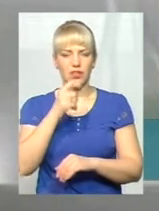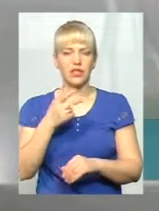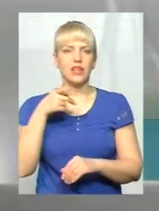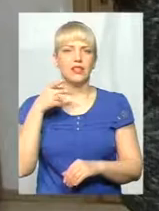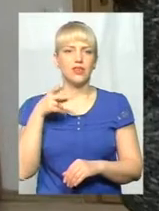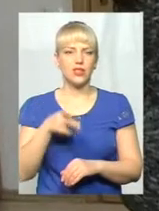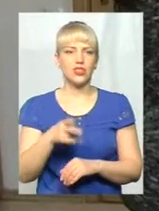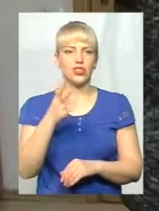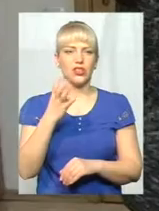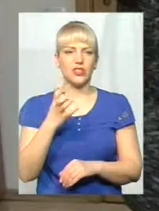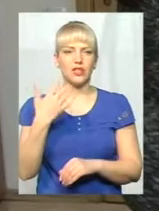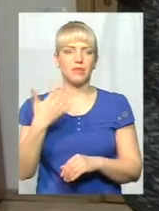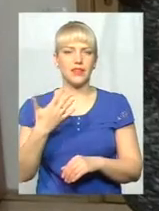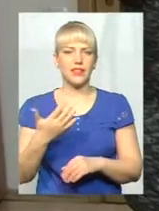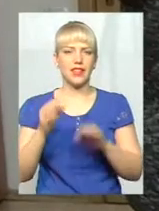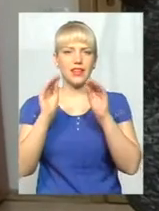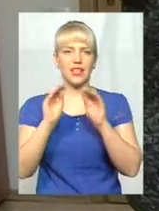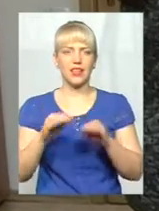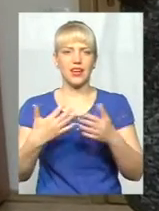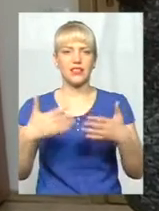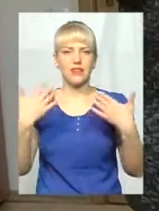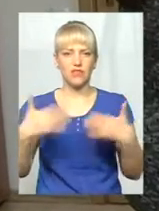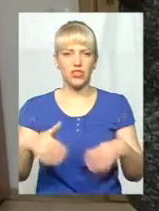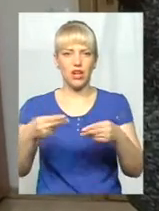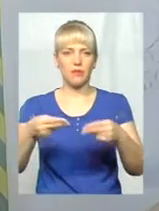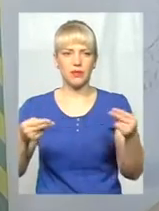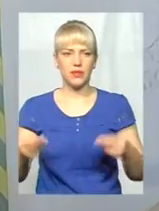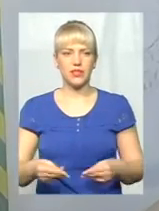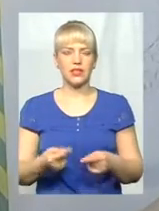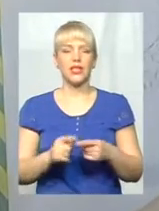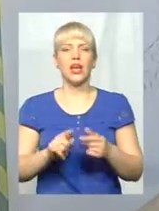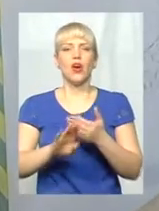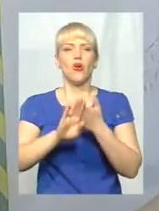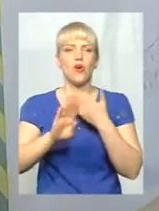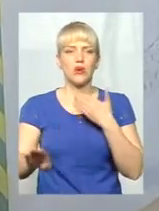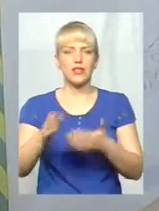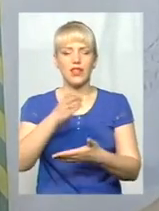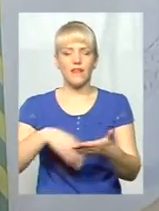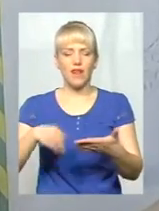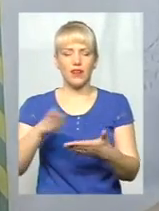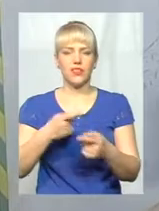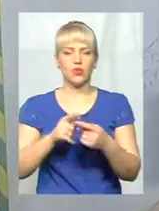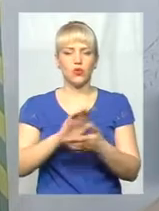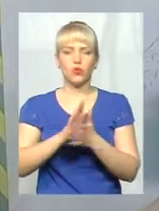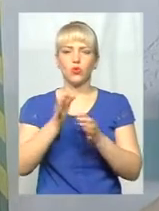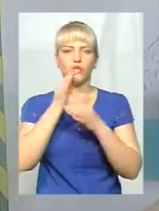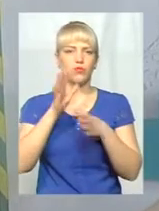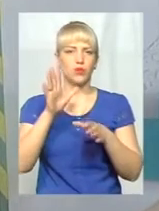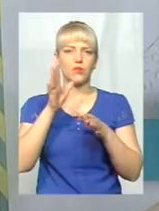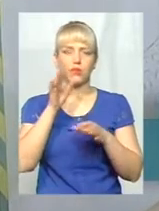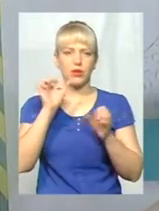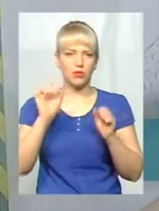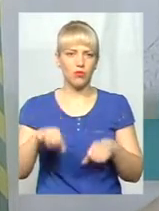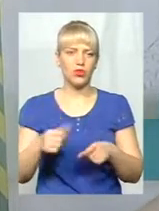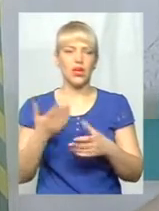декларації. Розірвати ж угоду з лікарем пацієнт може у будь-який момент, каже Борис Ткач. Тобто, якщо раніше говорилось про те, що раз